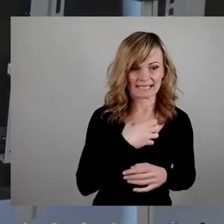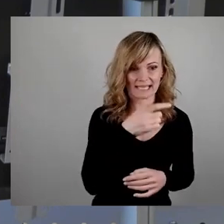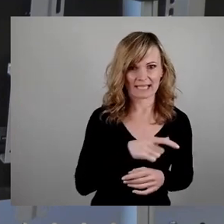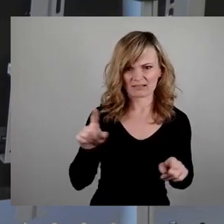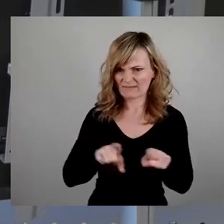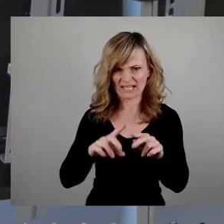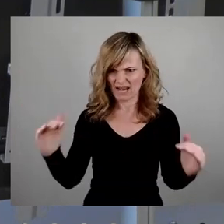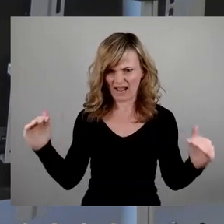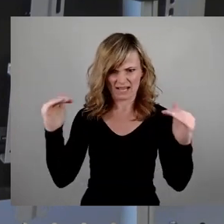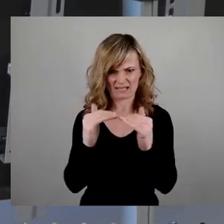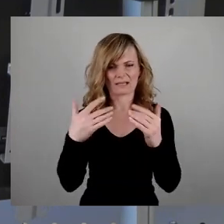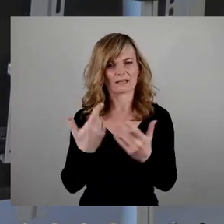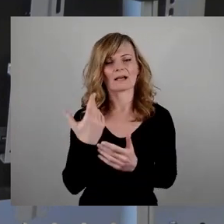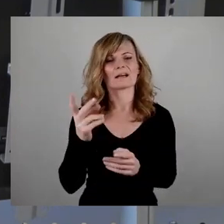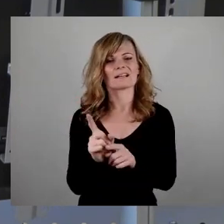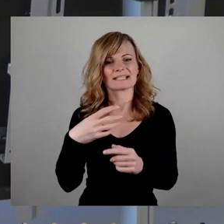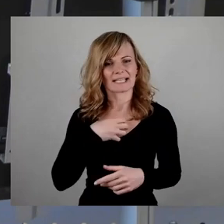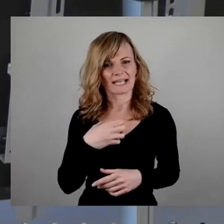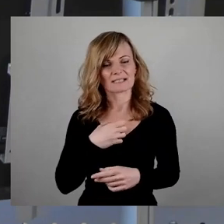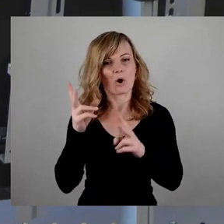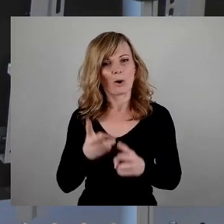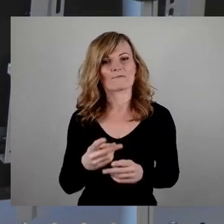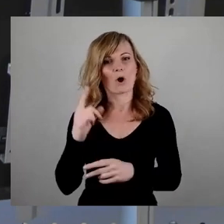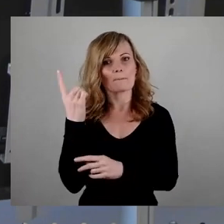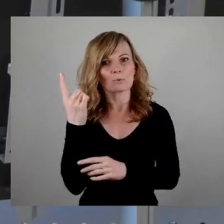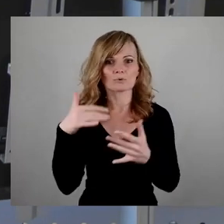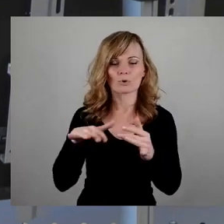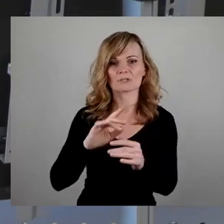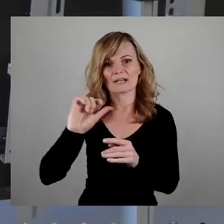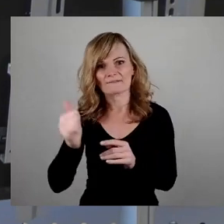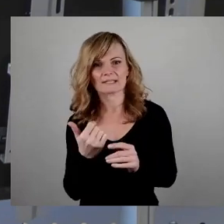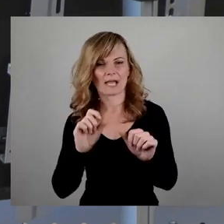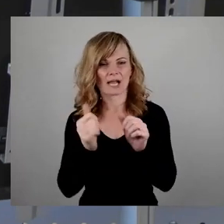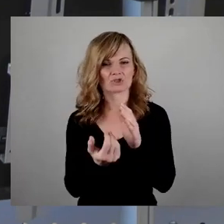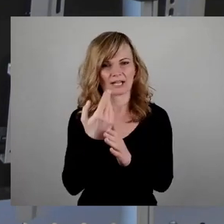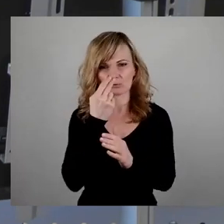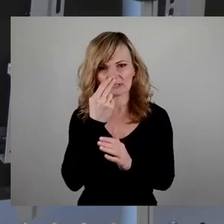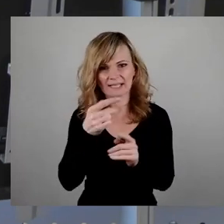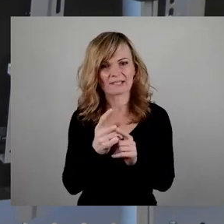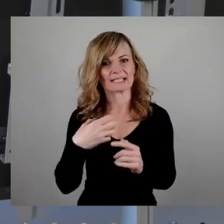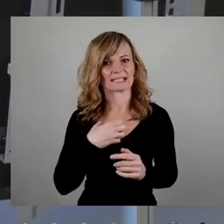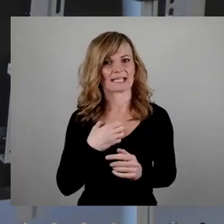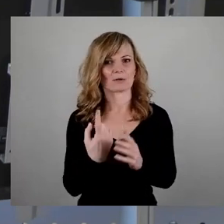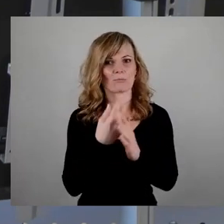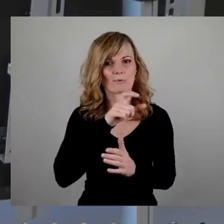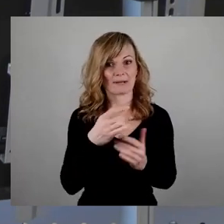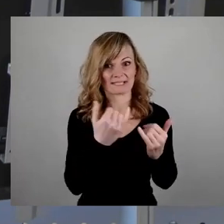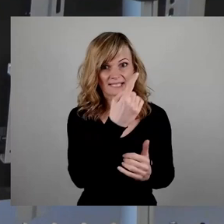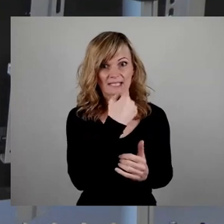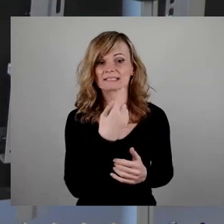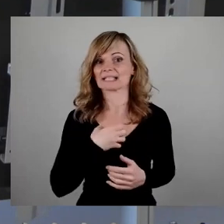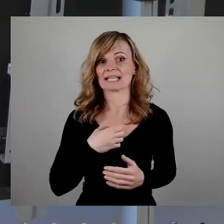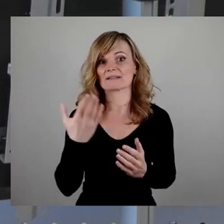den, Zitat, Dresdner Opfermythos zu dekonstruieren und der Aussage des gegenwärtigen Dresdner Oberbürgermeisters, Zitat, Dresden war keine